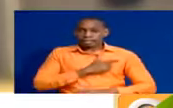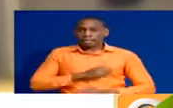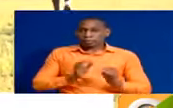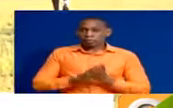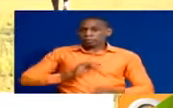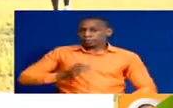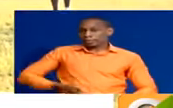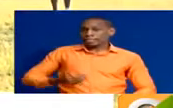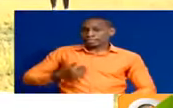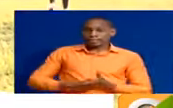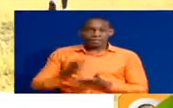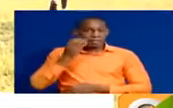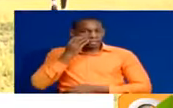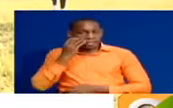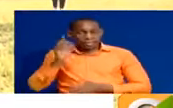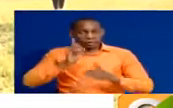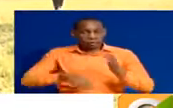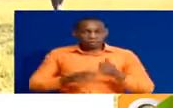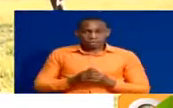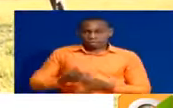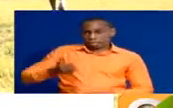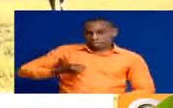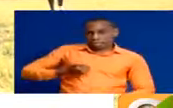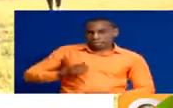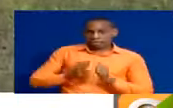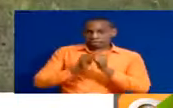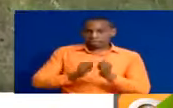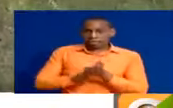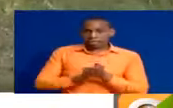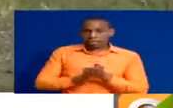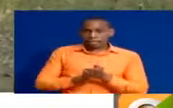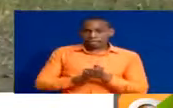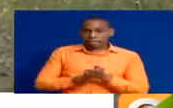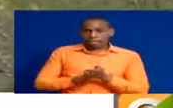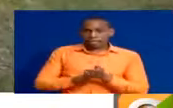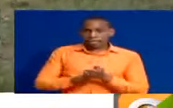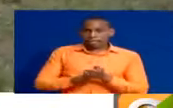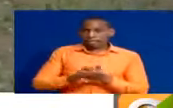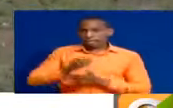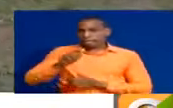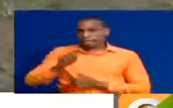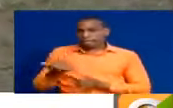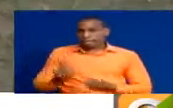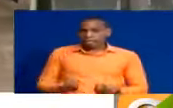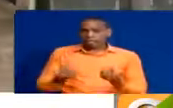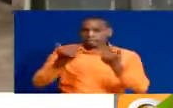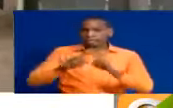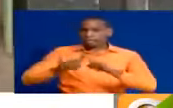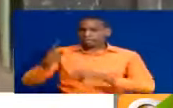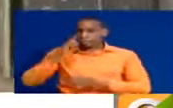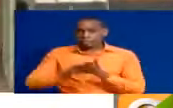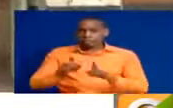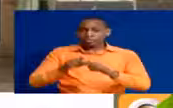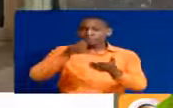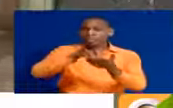Jaku uzunisha atazaidi ni kuwa, yeye napacha wake ambaye alitoweka nyumbani. Walijipata katika hali